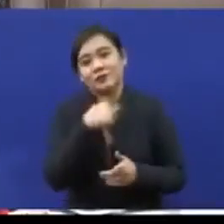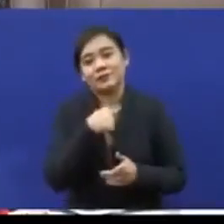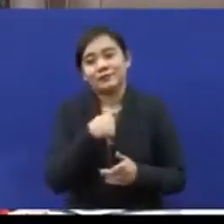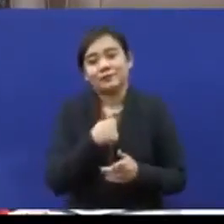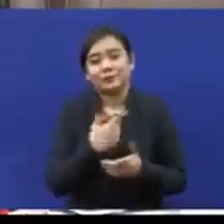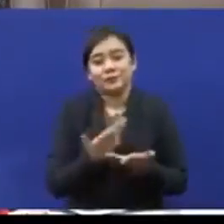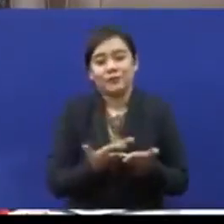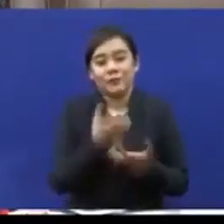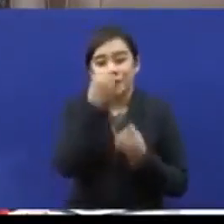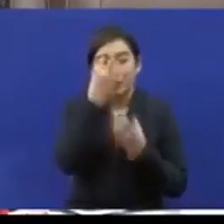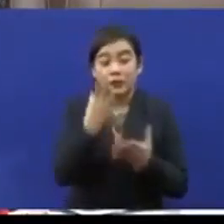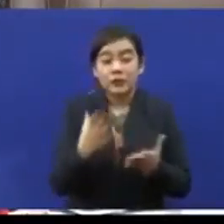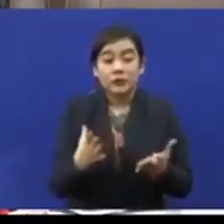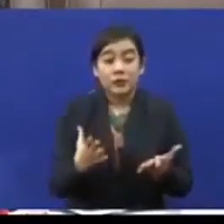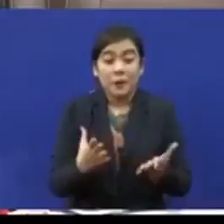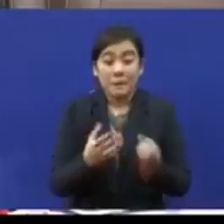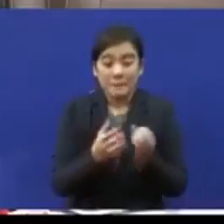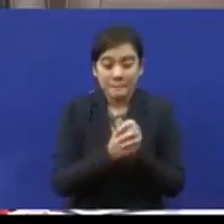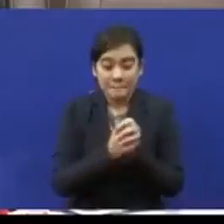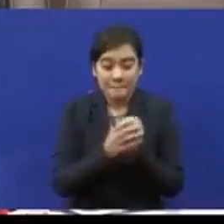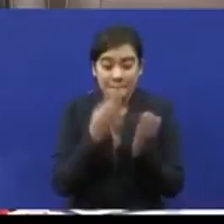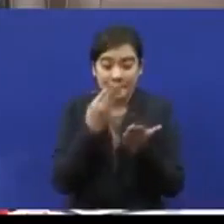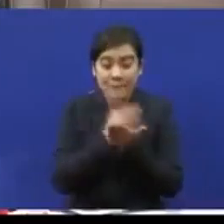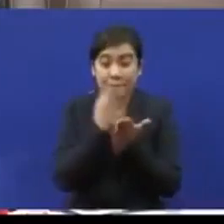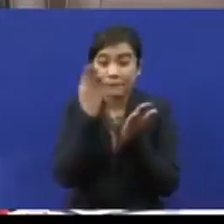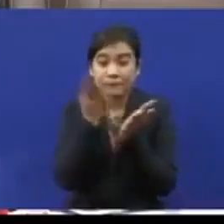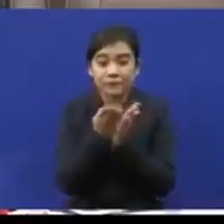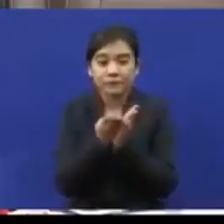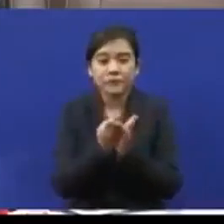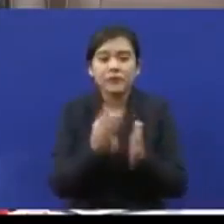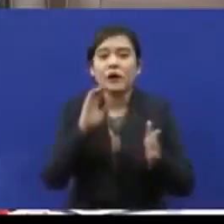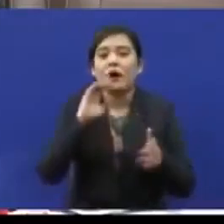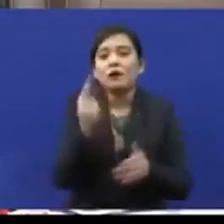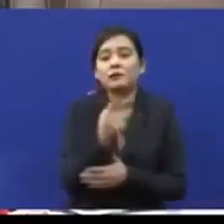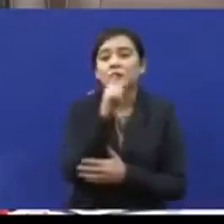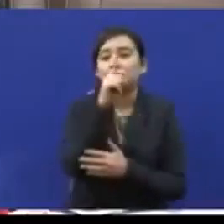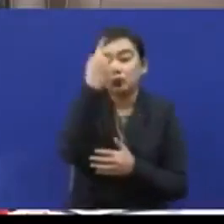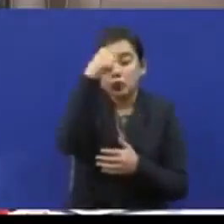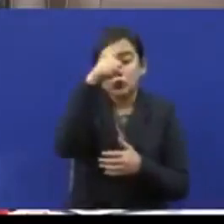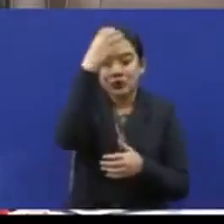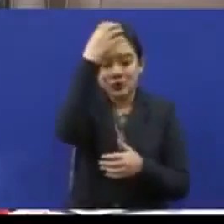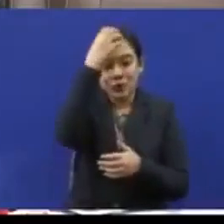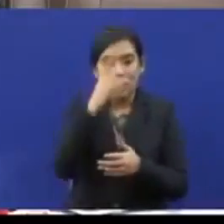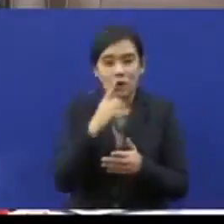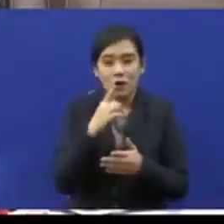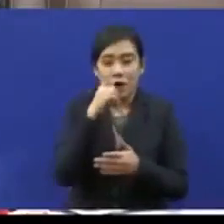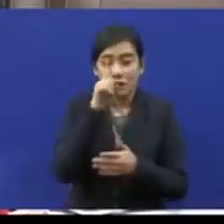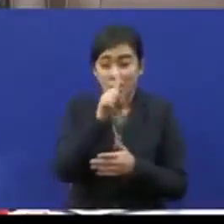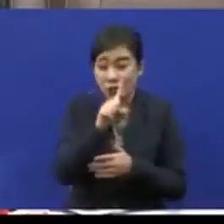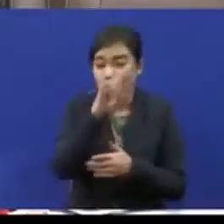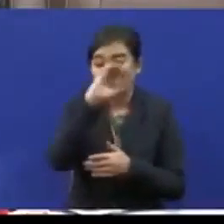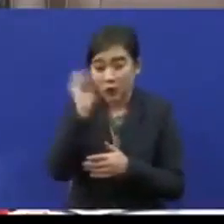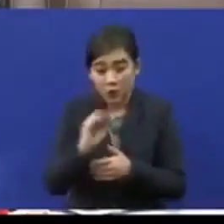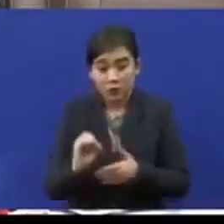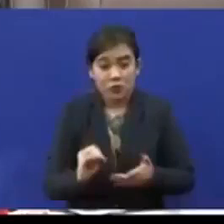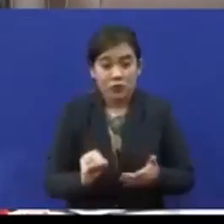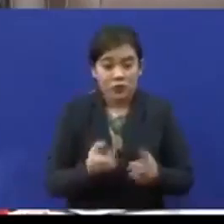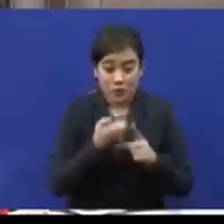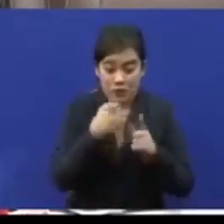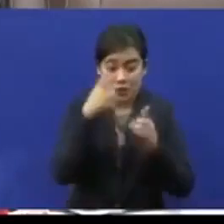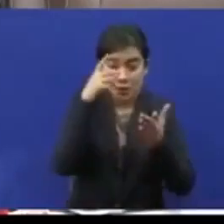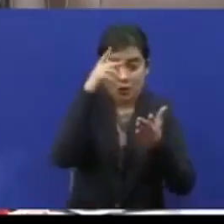ini. Saiz bajet Kerajaan Selangor hanya 1% saiz bajet Kerajaan Persekutuan.